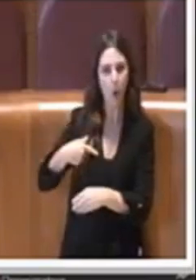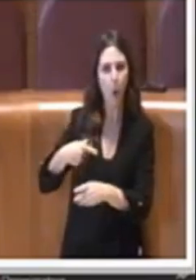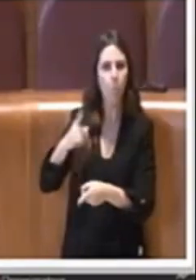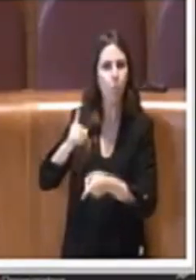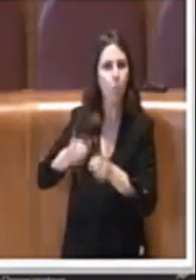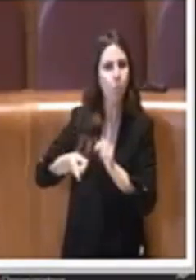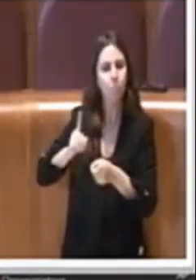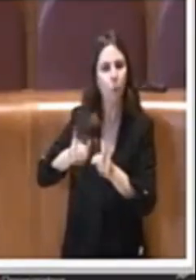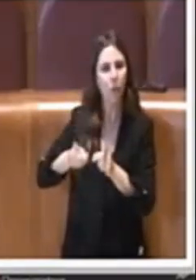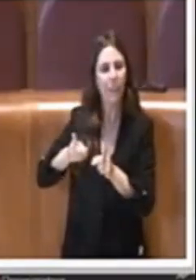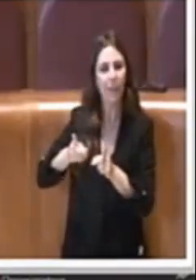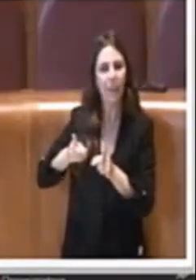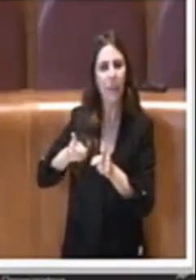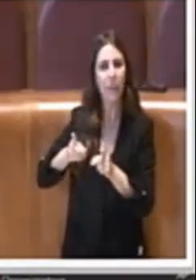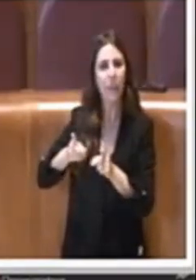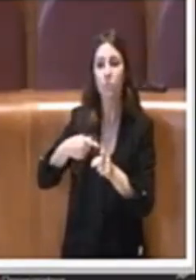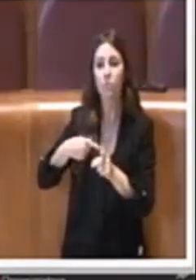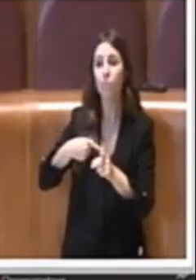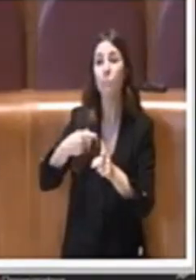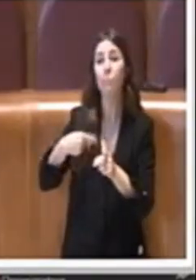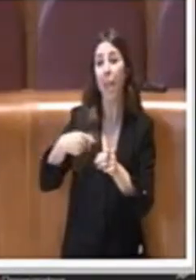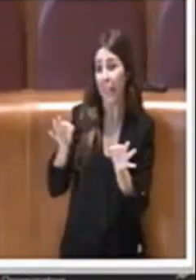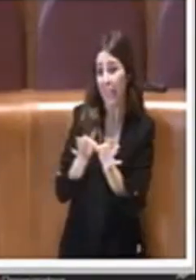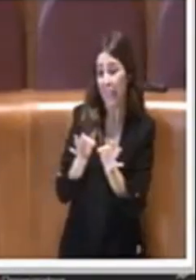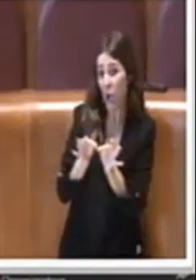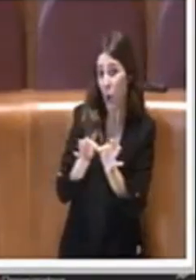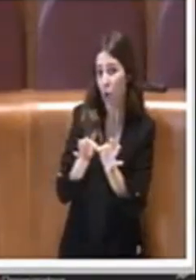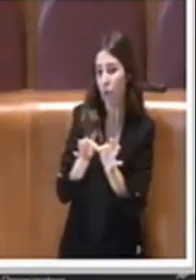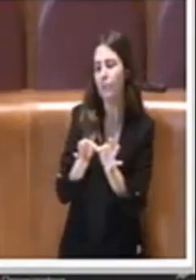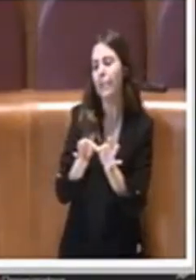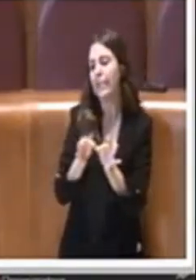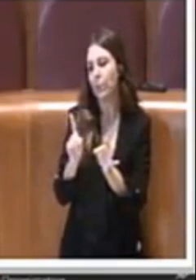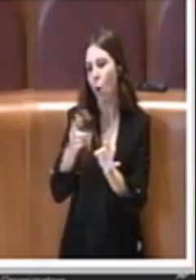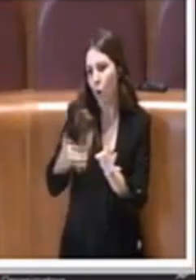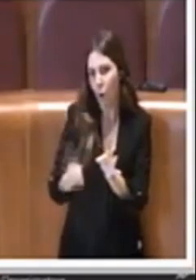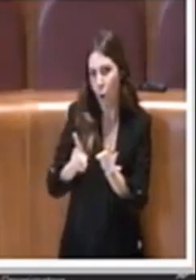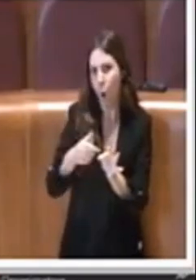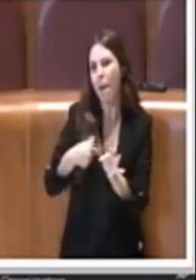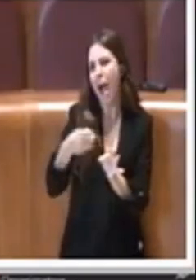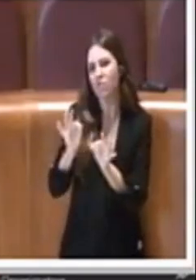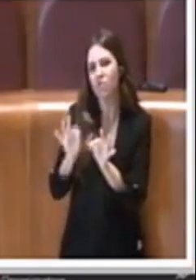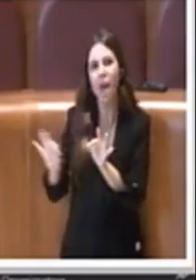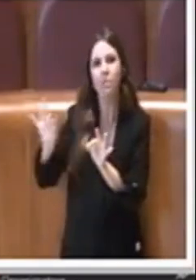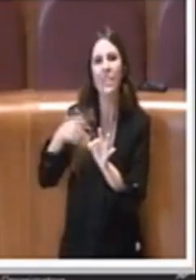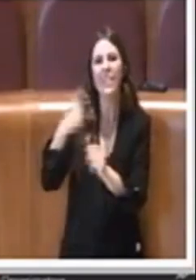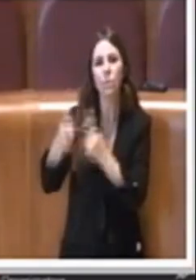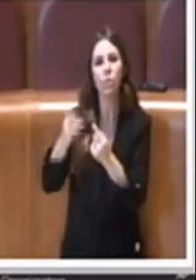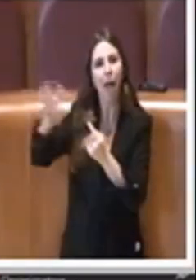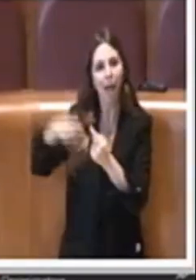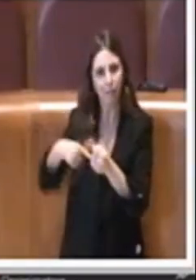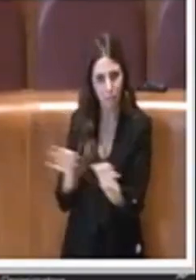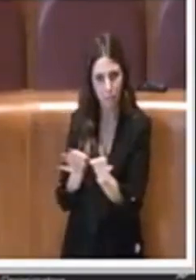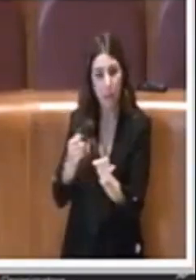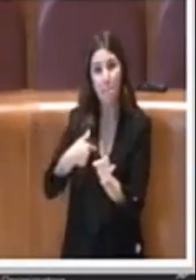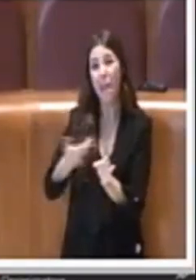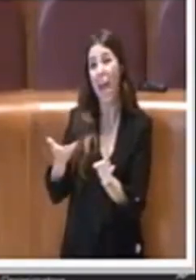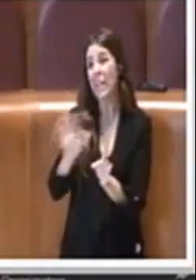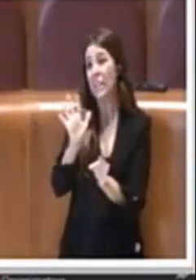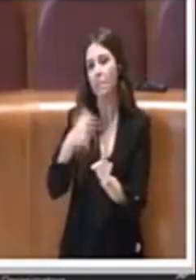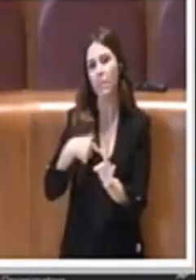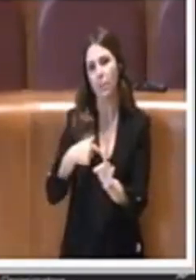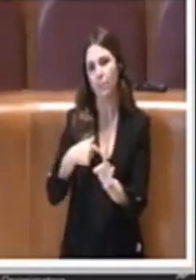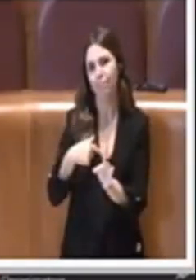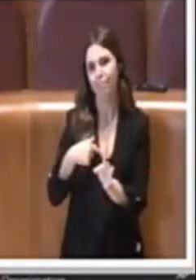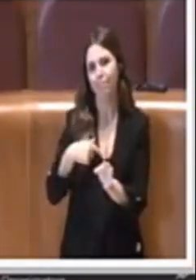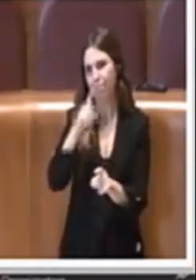abbiamo delle convergenze su altri punti, sì, però, insomma, ecco, mi sembra veramente di andare proprio sull'assurdo. Sui